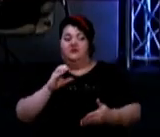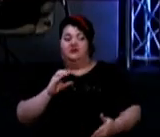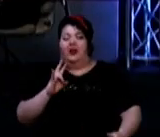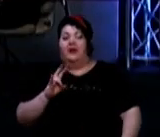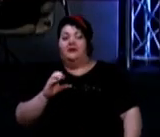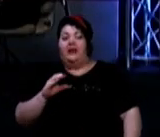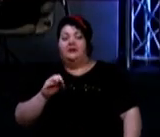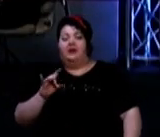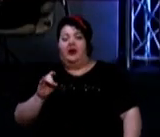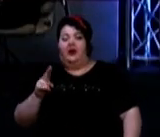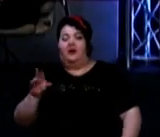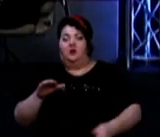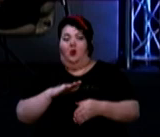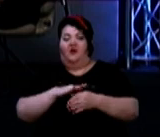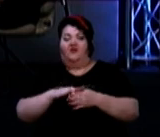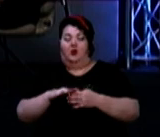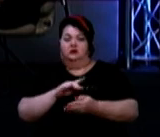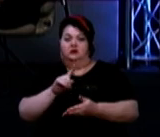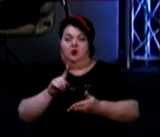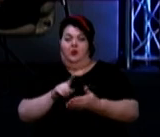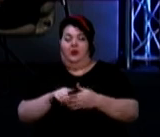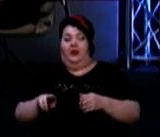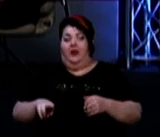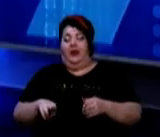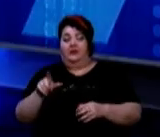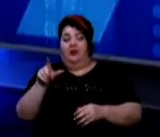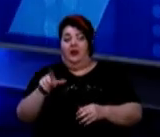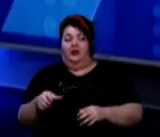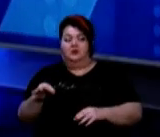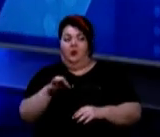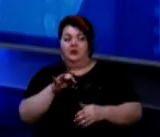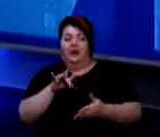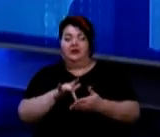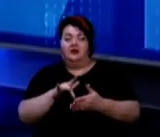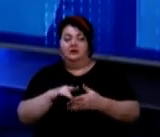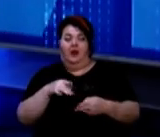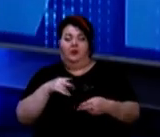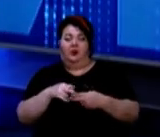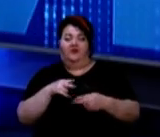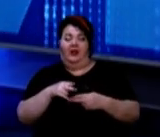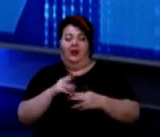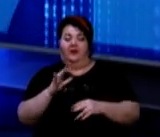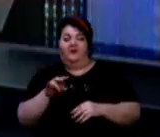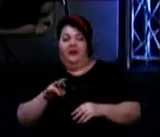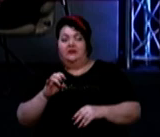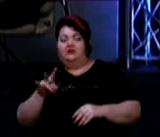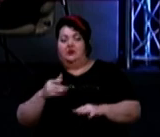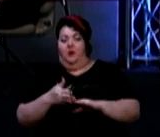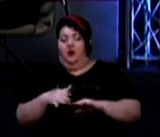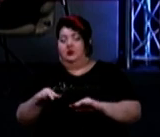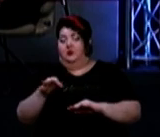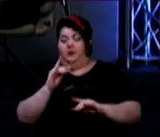виконувачка обов'язків директора обласного центру профілактики та боротьби з ВОЛСНІК Полтавської обласної ради. Доброго дня. Доброго дня.